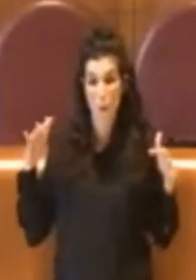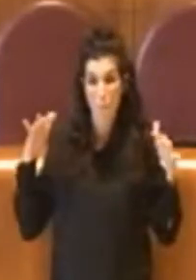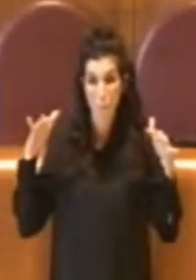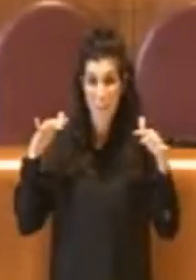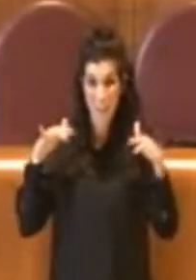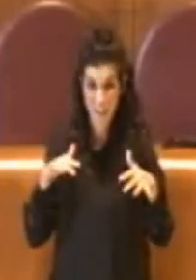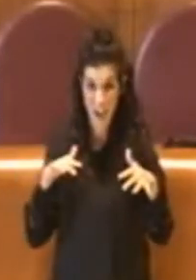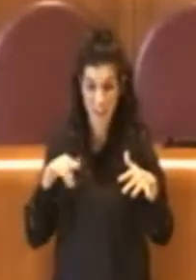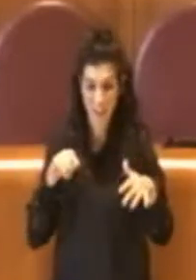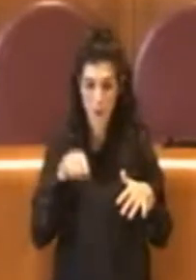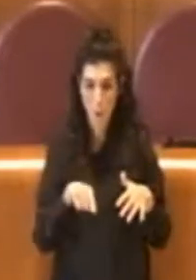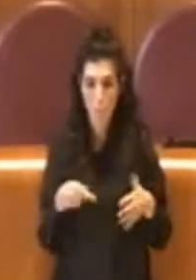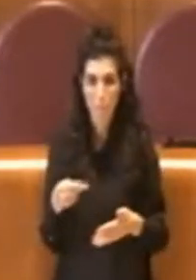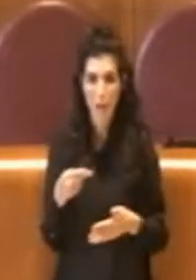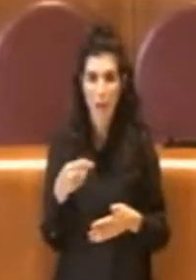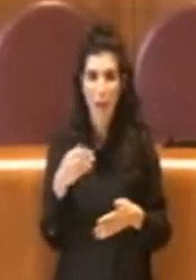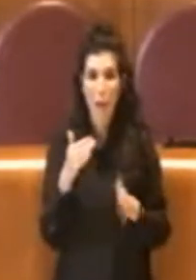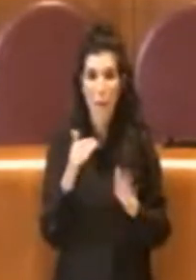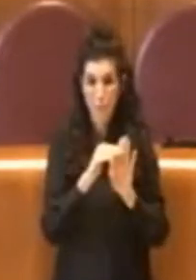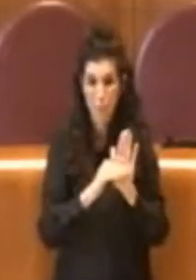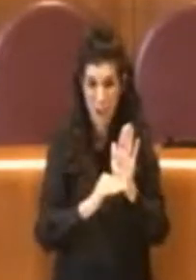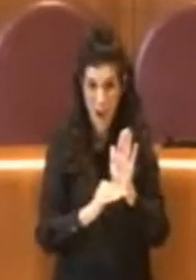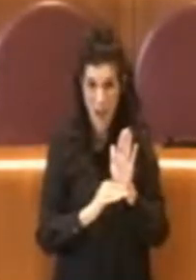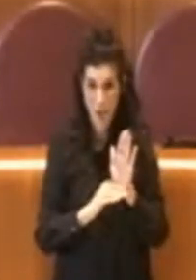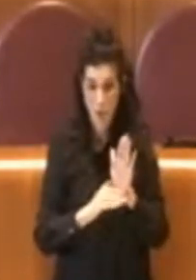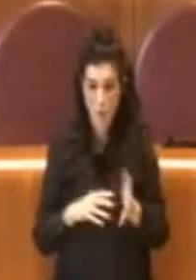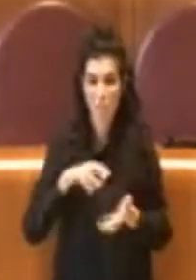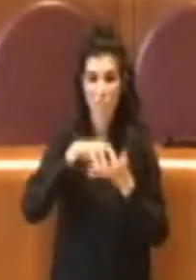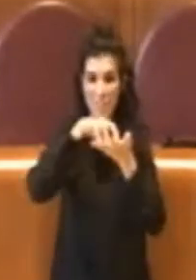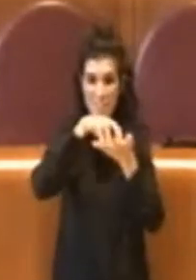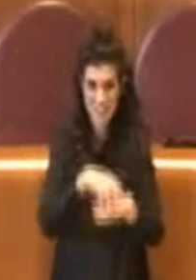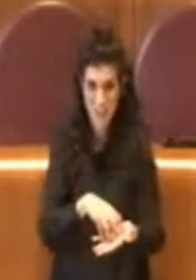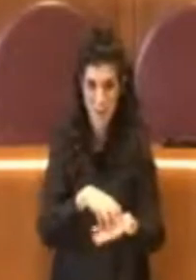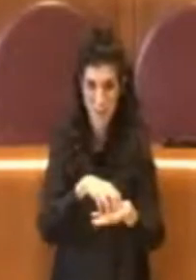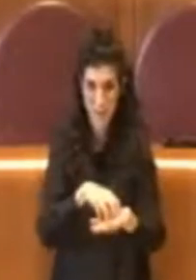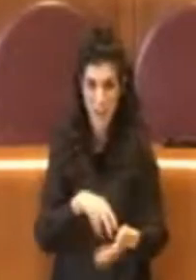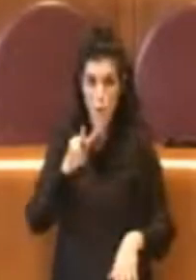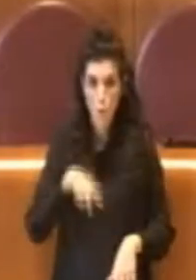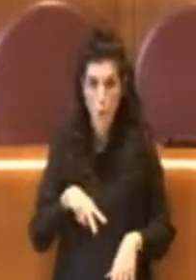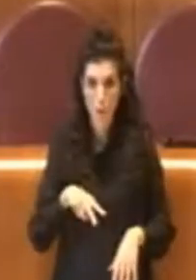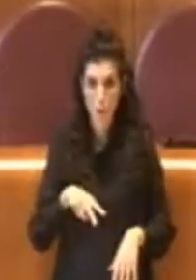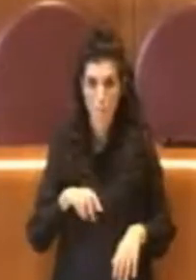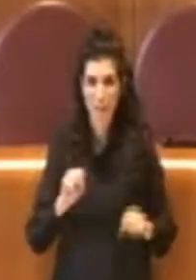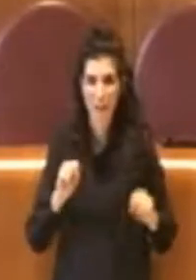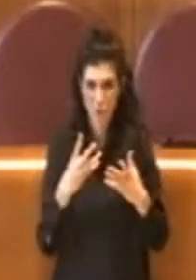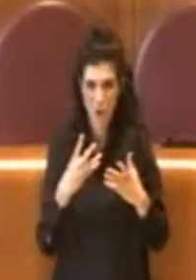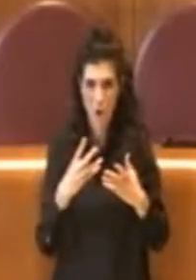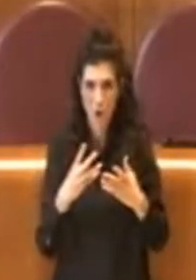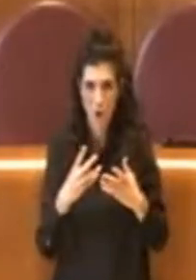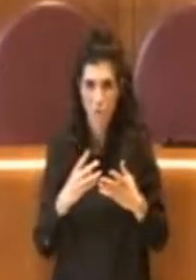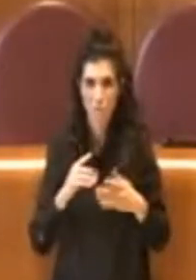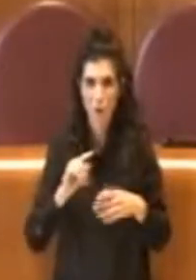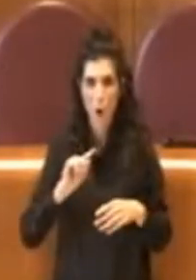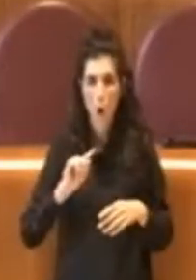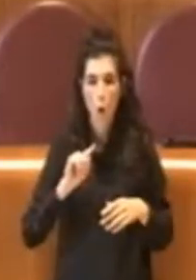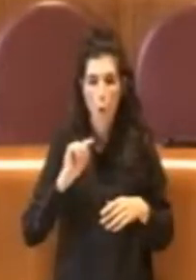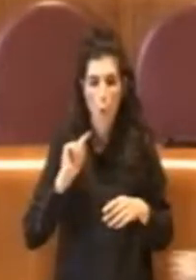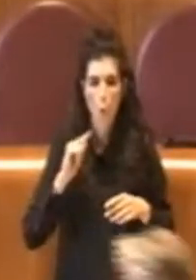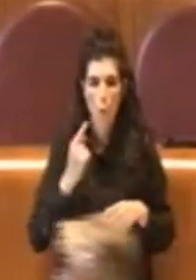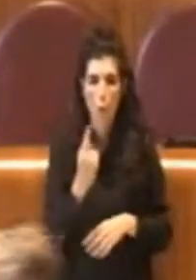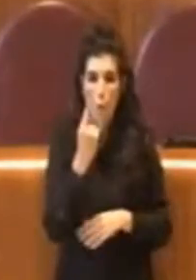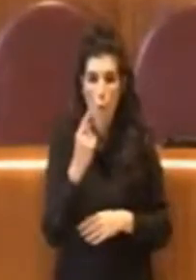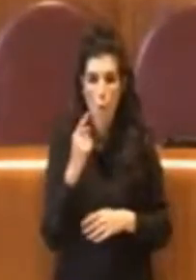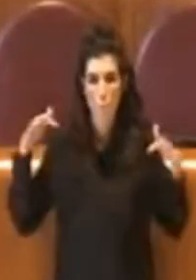investimenti per il 2019, un miliardo e 30 e qualche, insomma, oltre il miliardo. Quindi parliamo